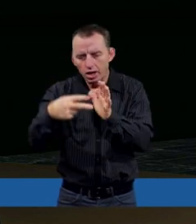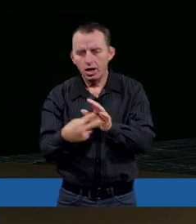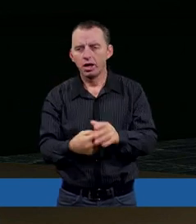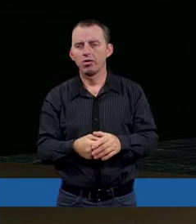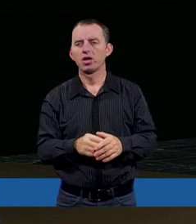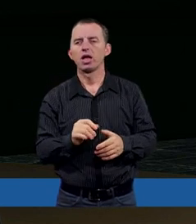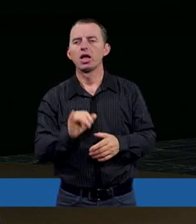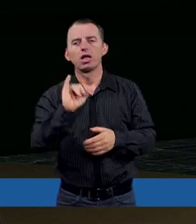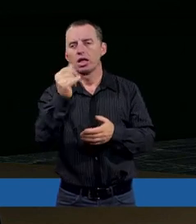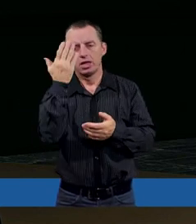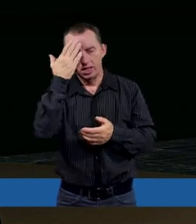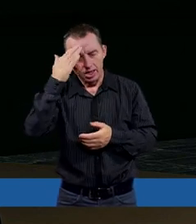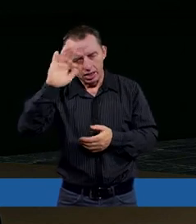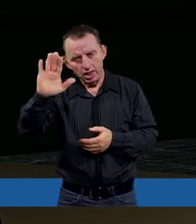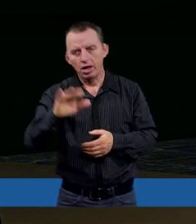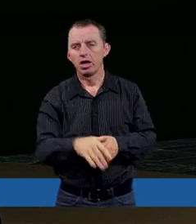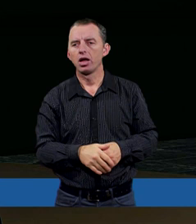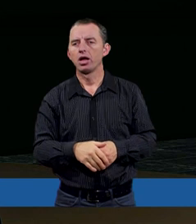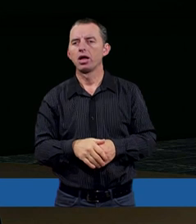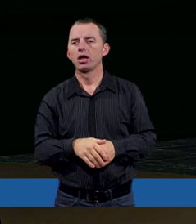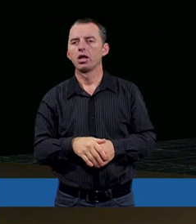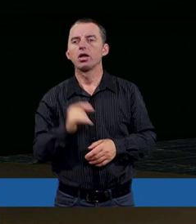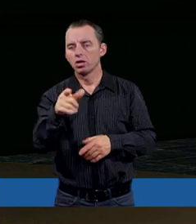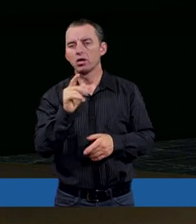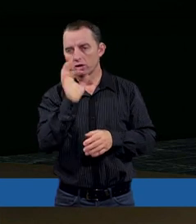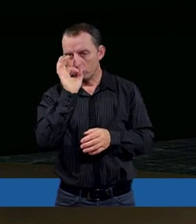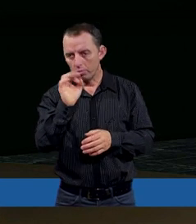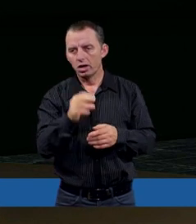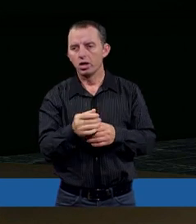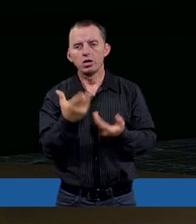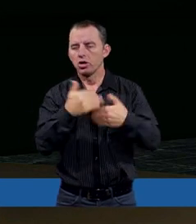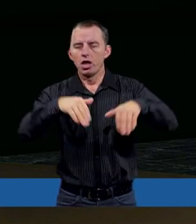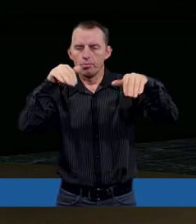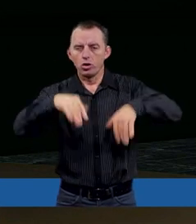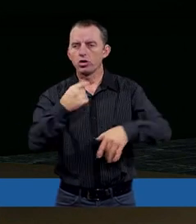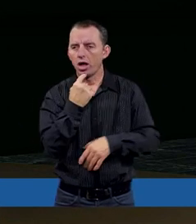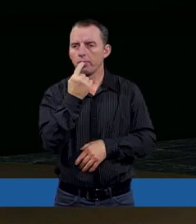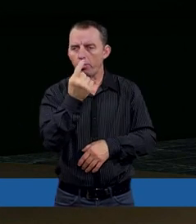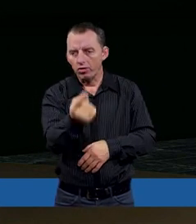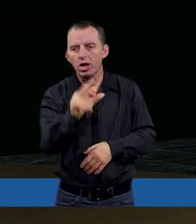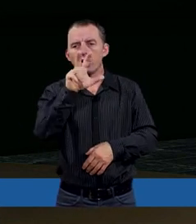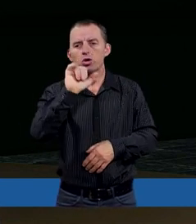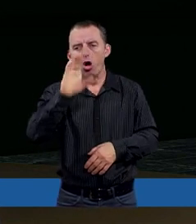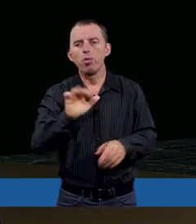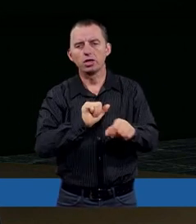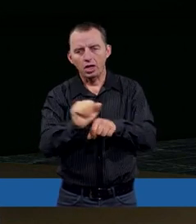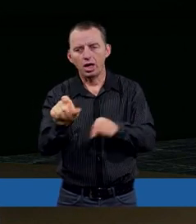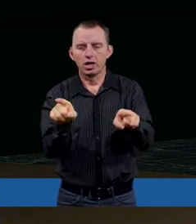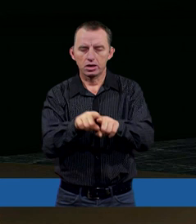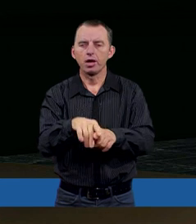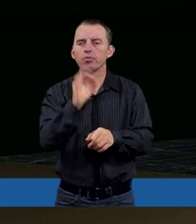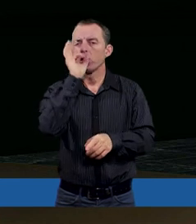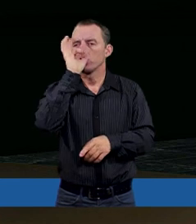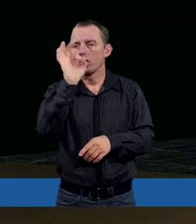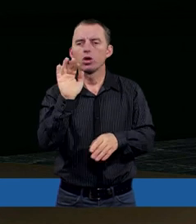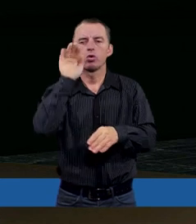jego planów, no nie znamy. Ale z góry sądzamy, że są dobre. A dlaczego nie można powiedzieć, że Hiob też jest dobry? Od razu z